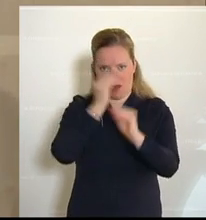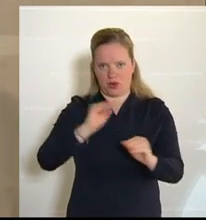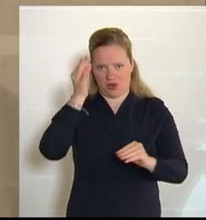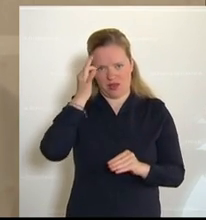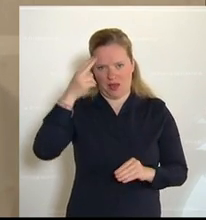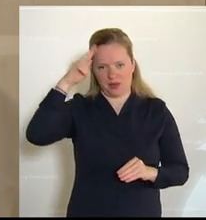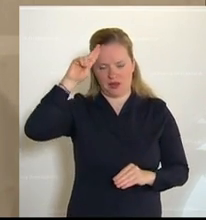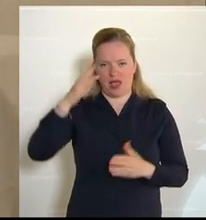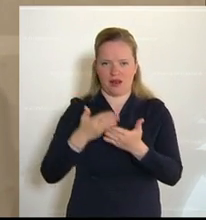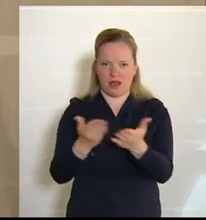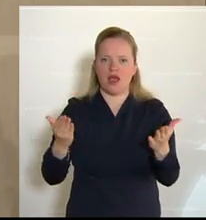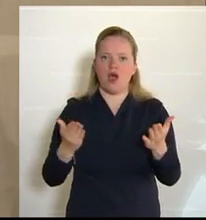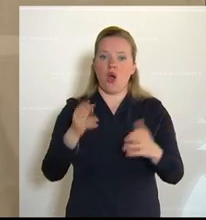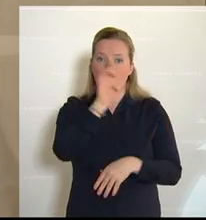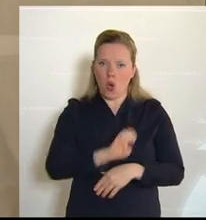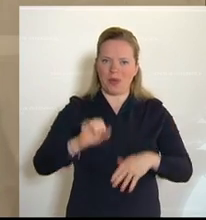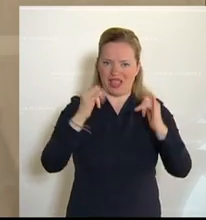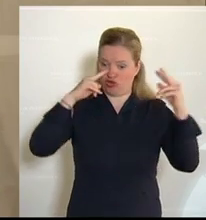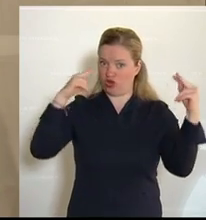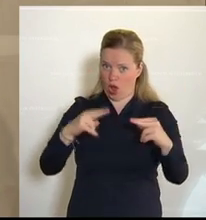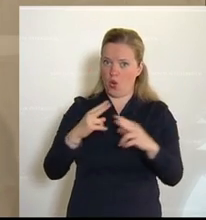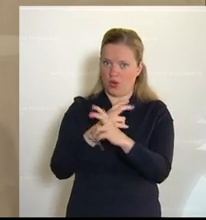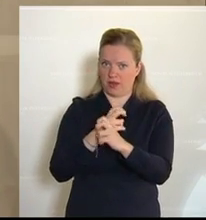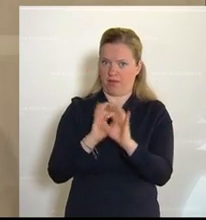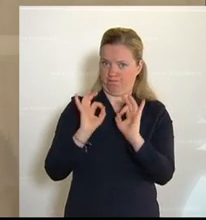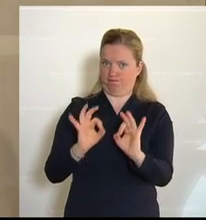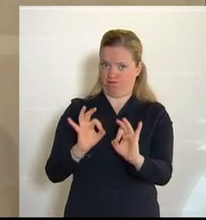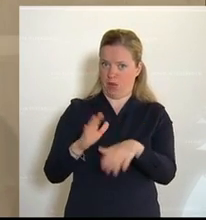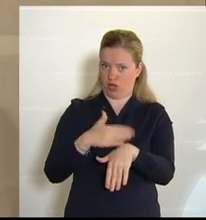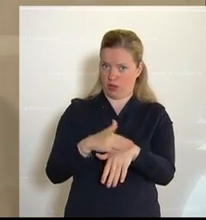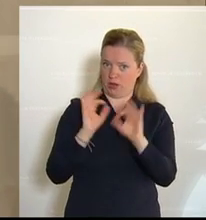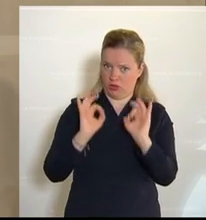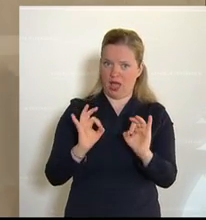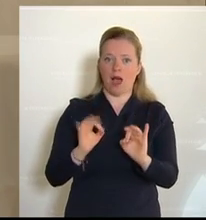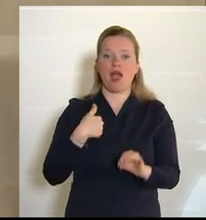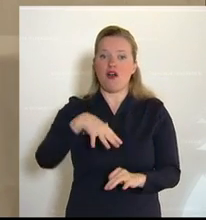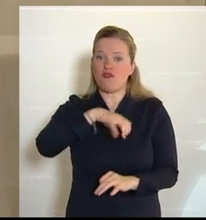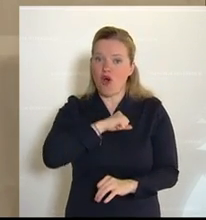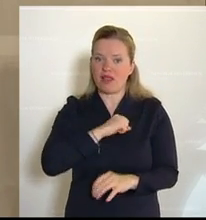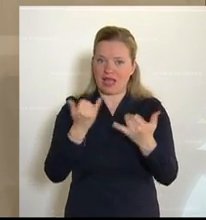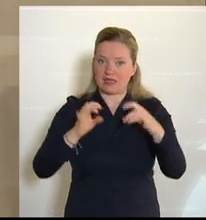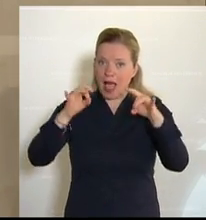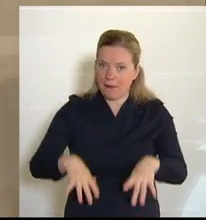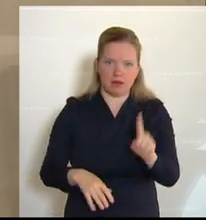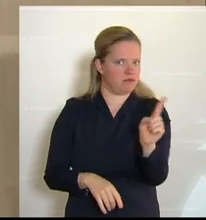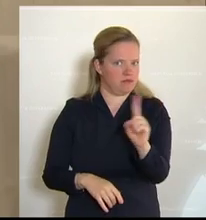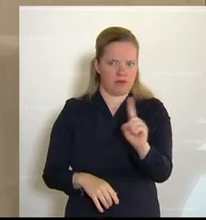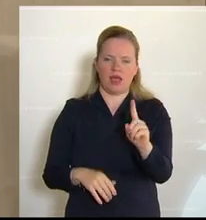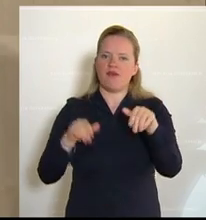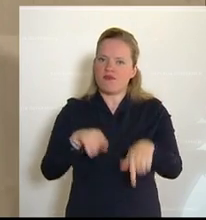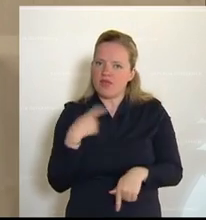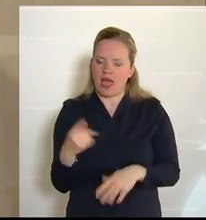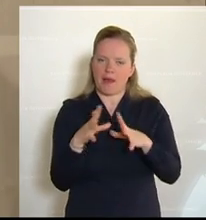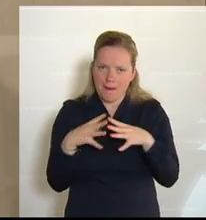nimmt sich jetzt ein Beispiel an uns, aber wir dürfen diesen Erfolg nicht leichtfertig aufgeben. Wir haben das gemeinsam geschafft.